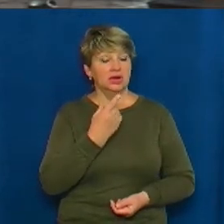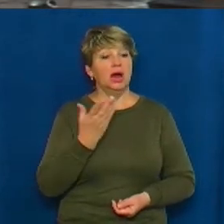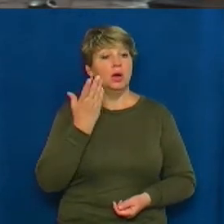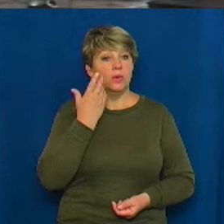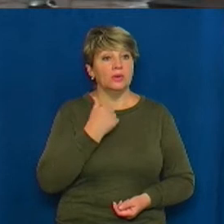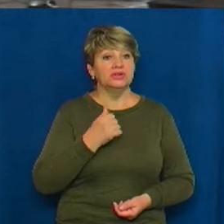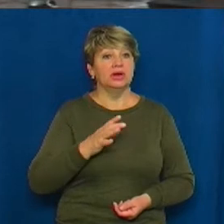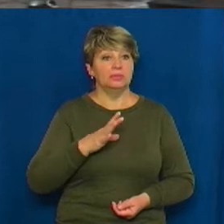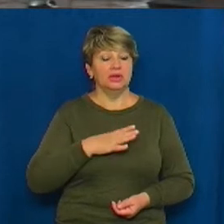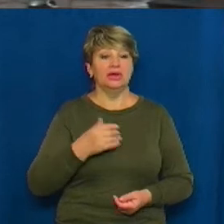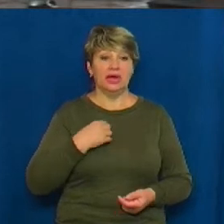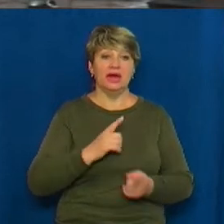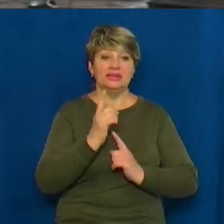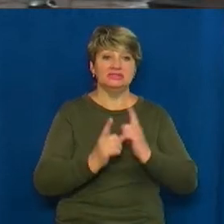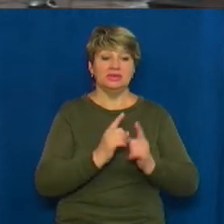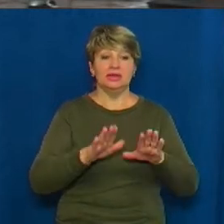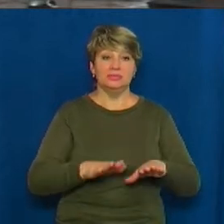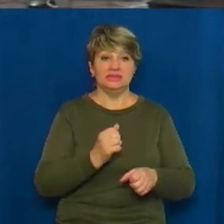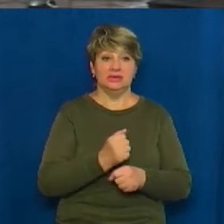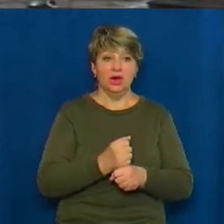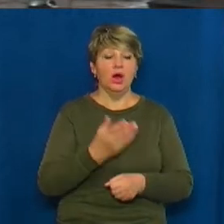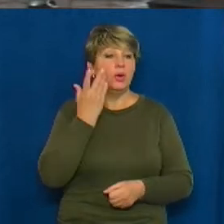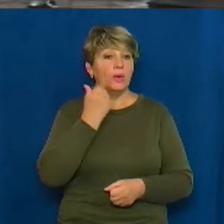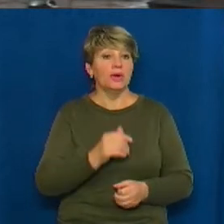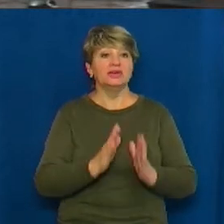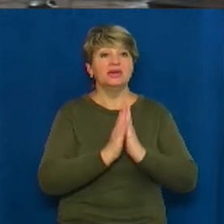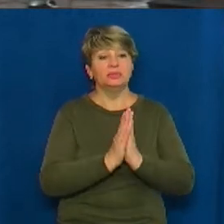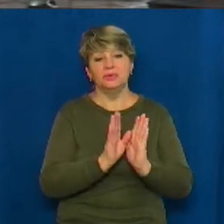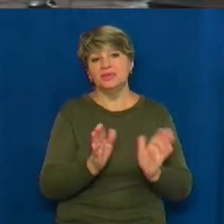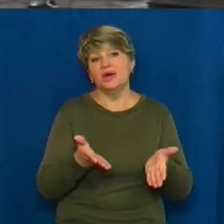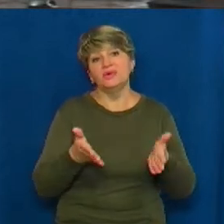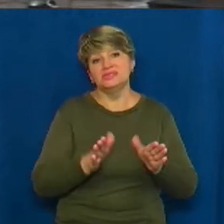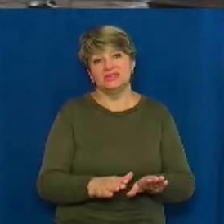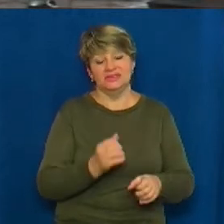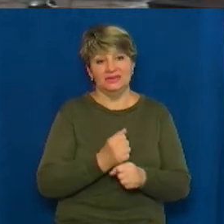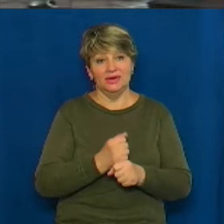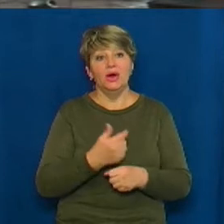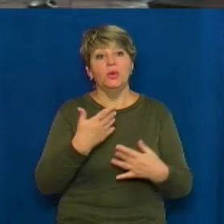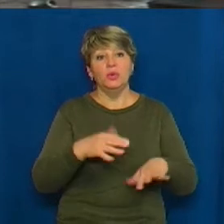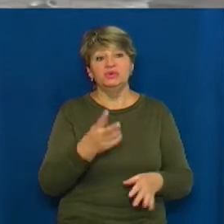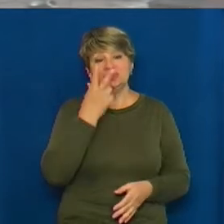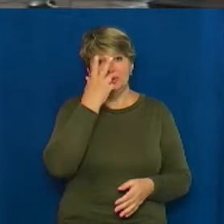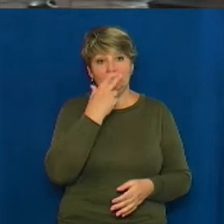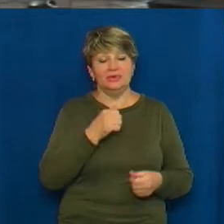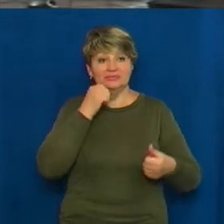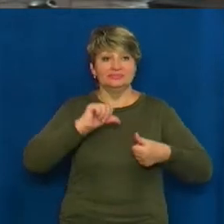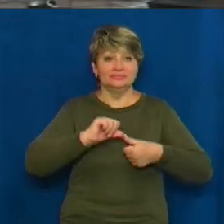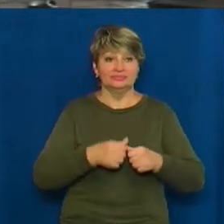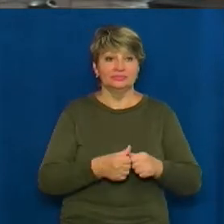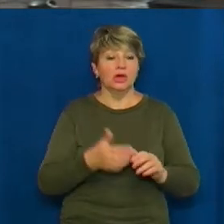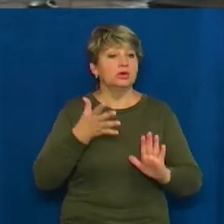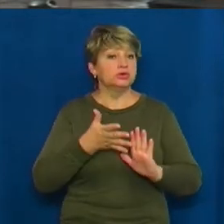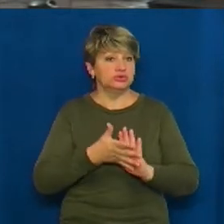я змінила місце роботи, і коли вони просили, щоб ти не залишала цю роботу, бо вони до тебе прикипіли, а ти до них, тоді ти розумієш,